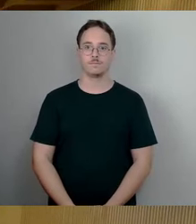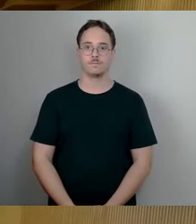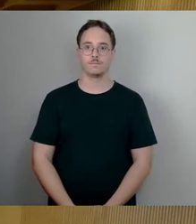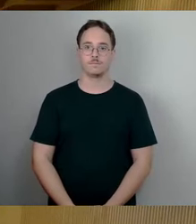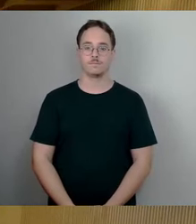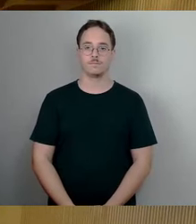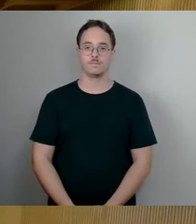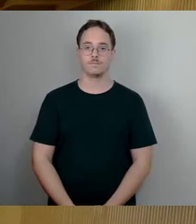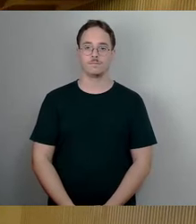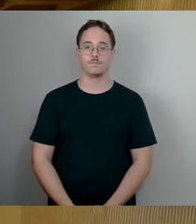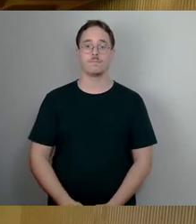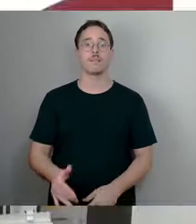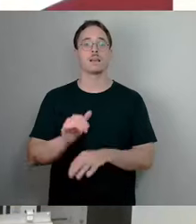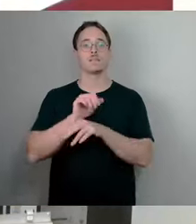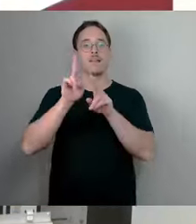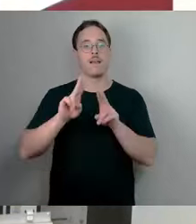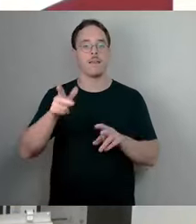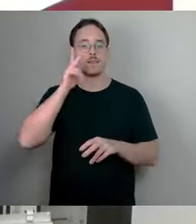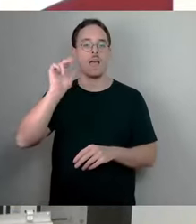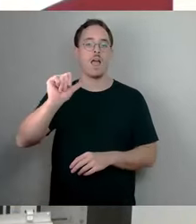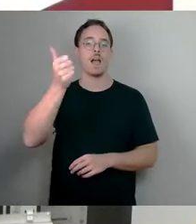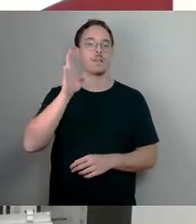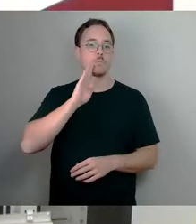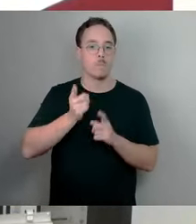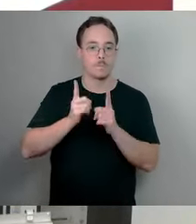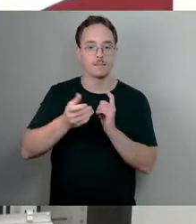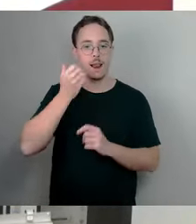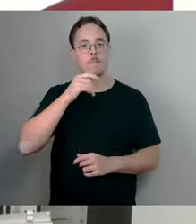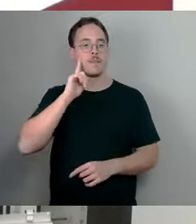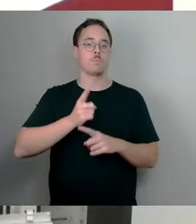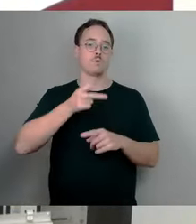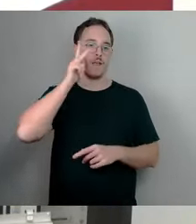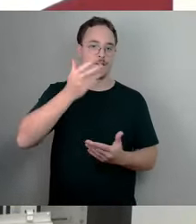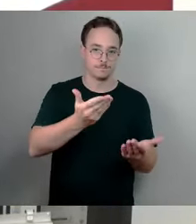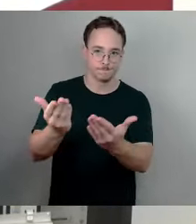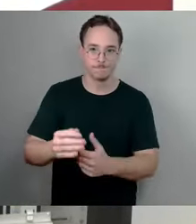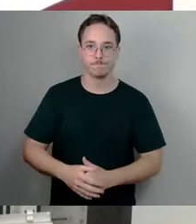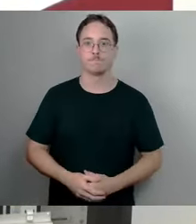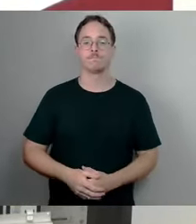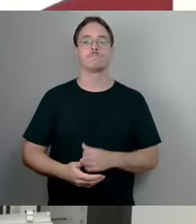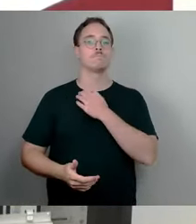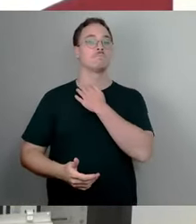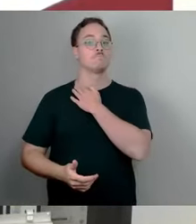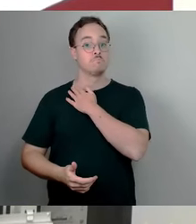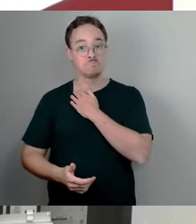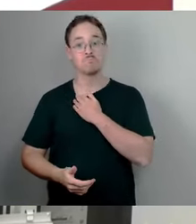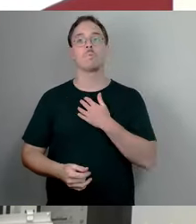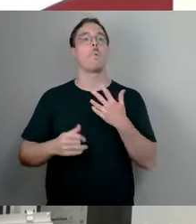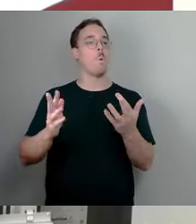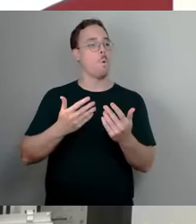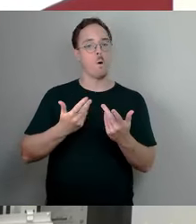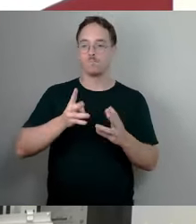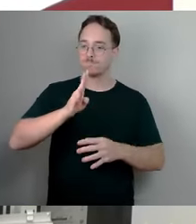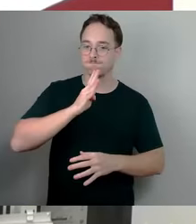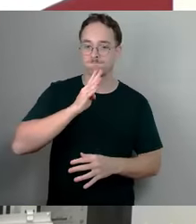Sehr geehrter Herr, erster Bürgermeister, meine sehr geehrten Damen und Herren, so einer furiosen Rede gegen Steuern kann man ja kaum etwas